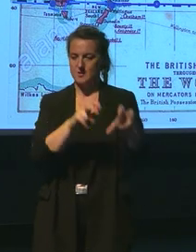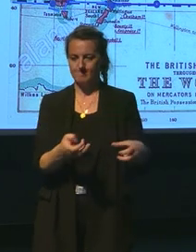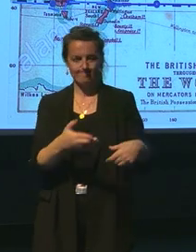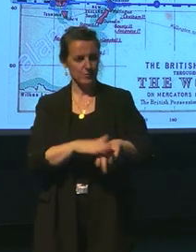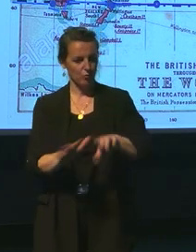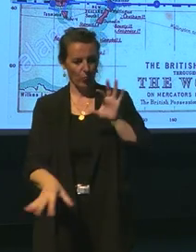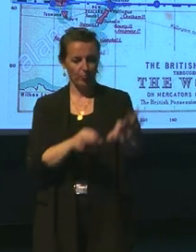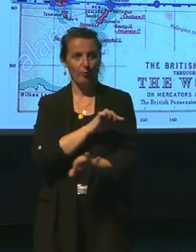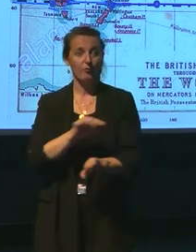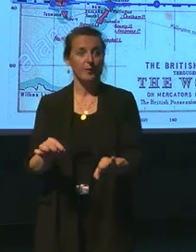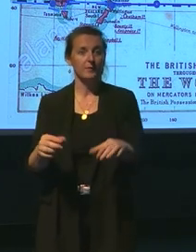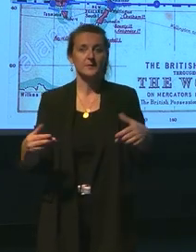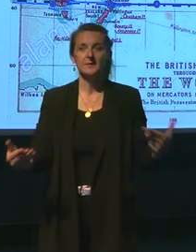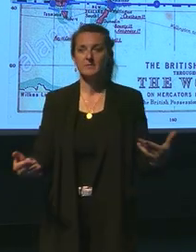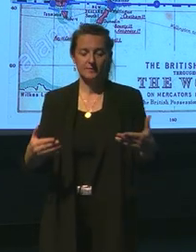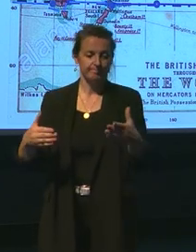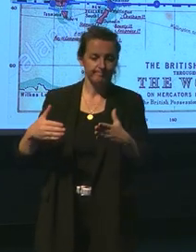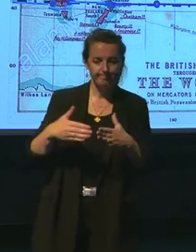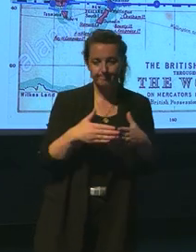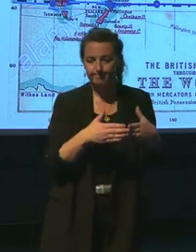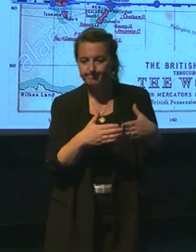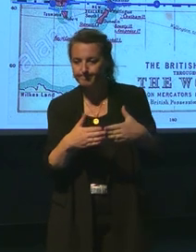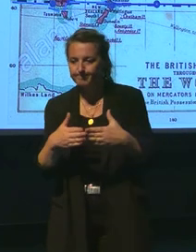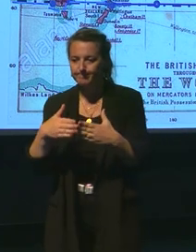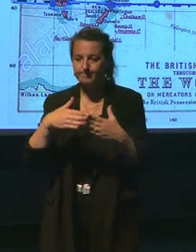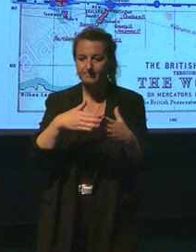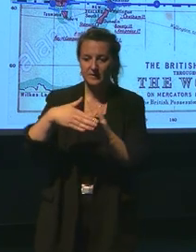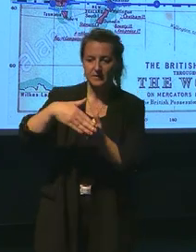excusez du peu, l'expédition va franchir les anglo